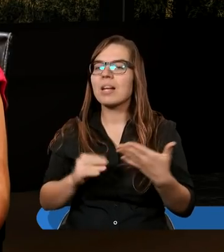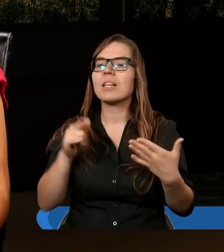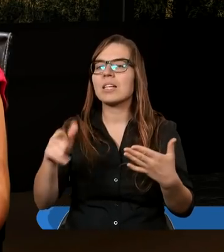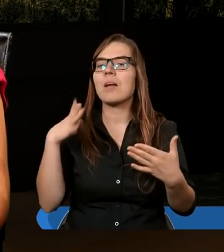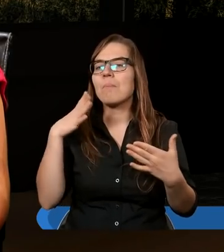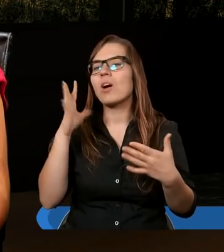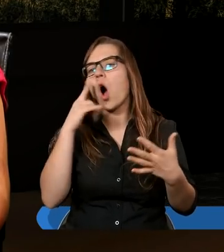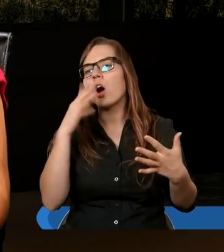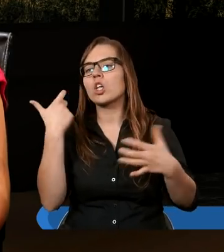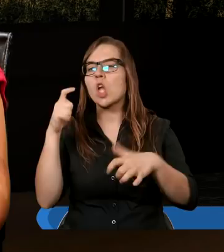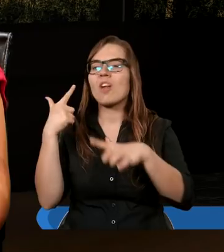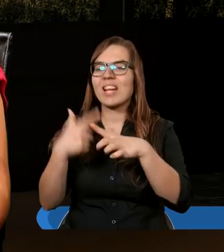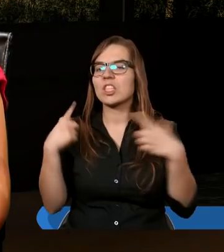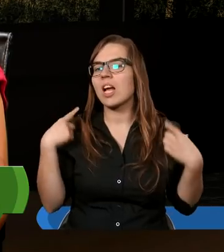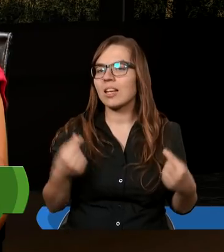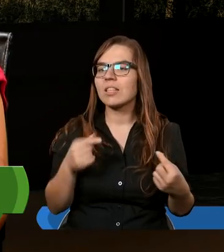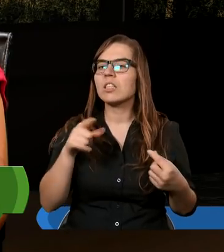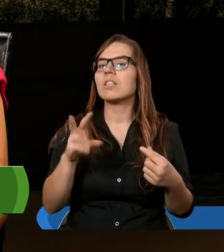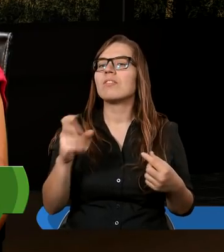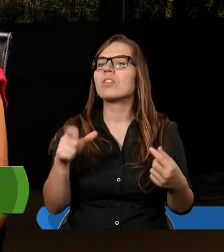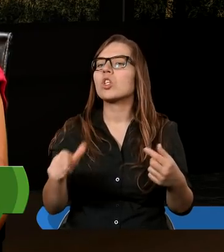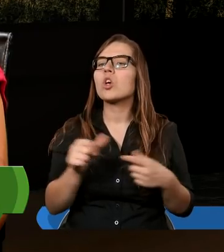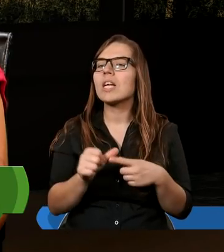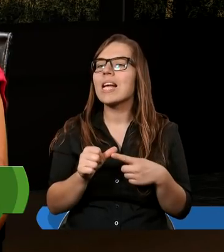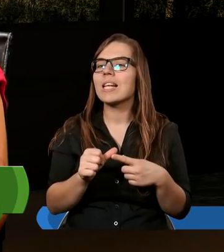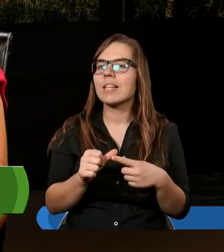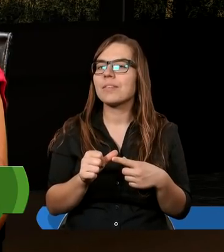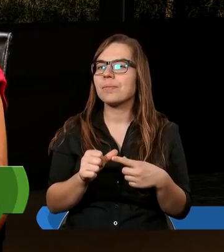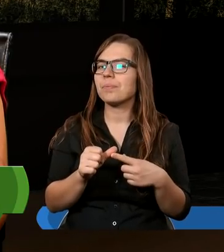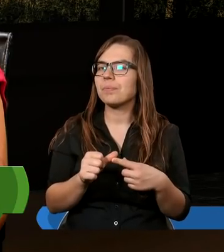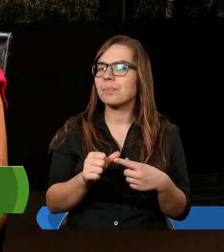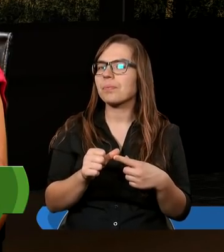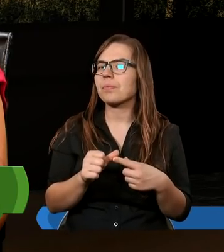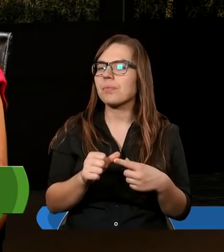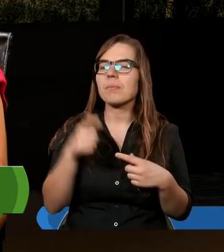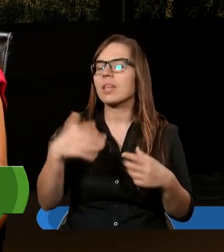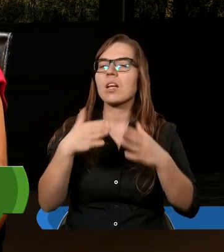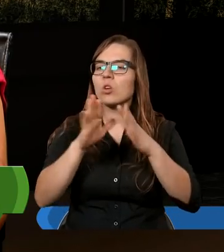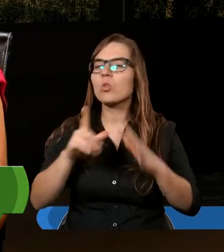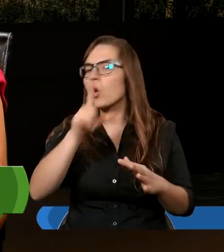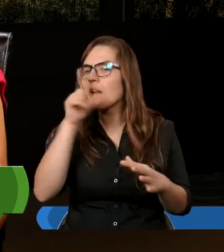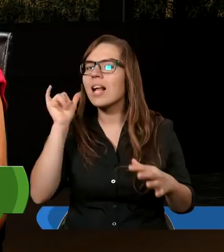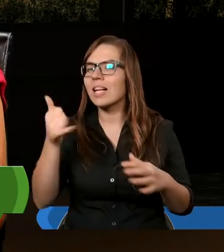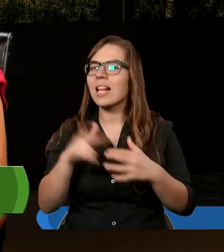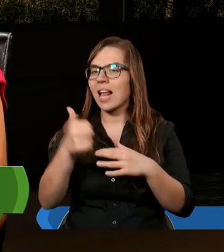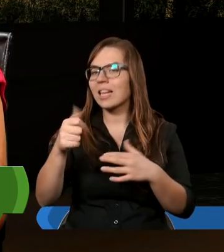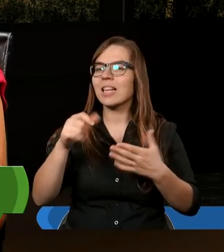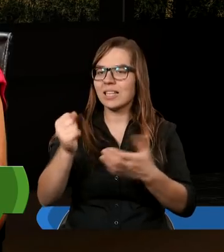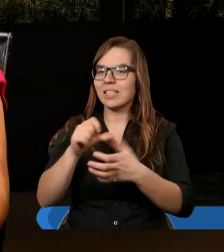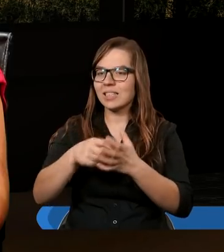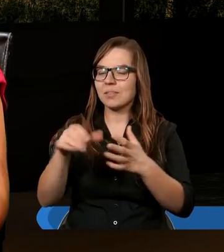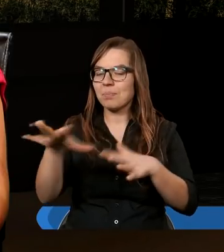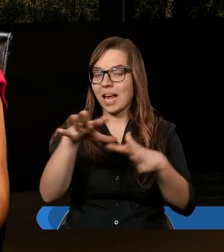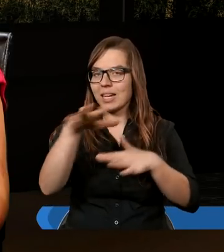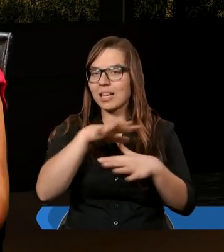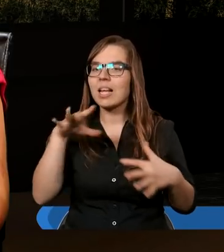ich tam było sto dwadzieścia. I to jest duża grupa ludzi jak na jedną salę, na